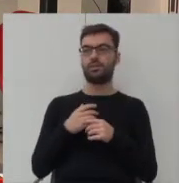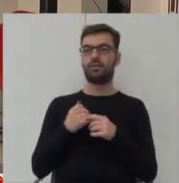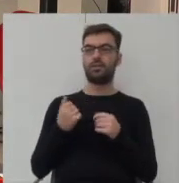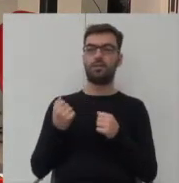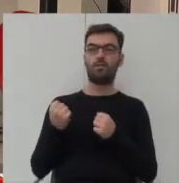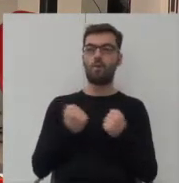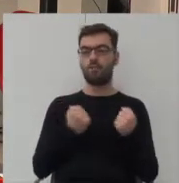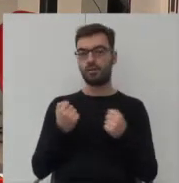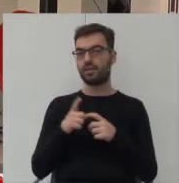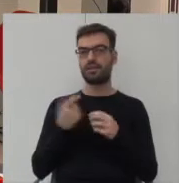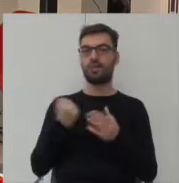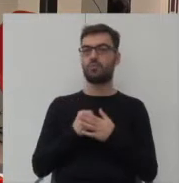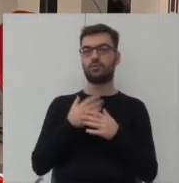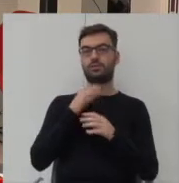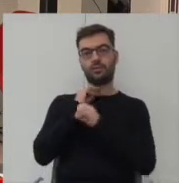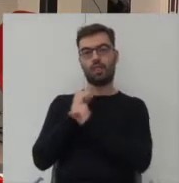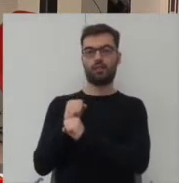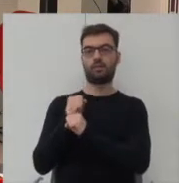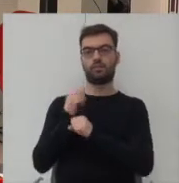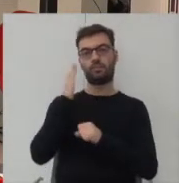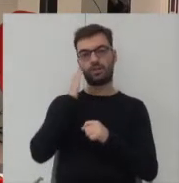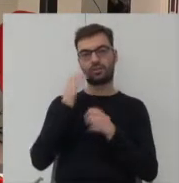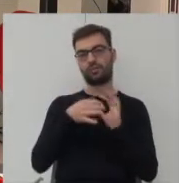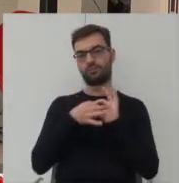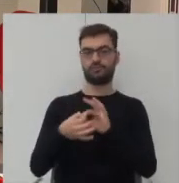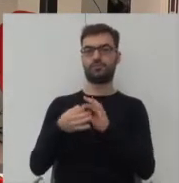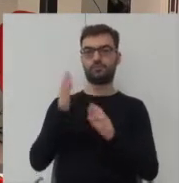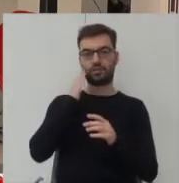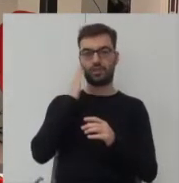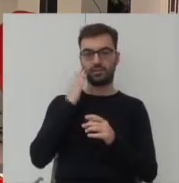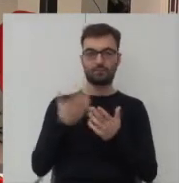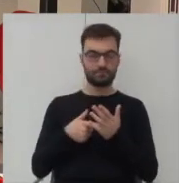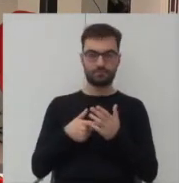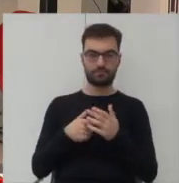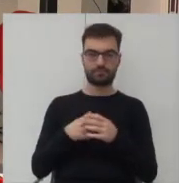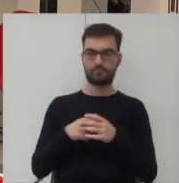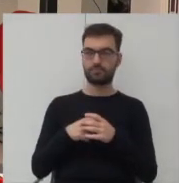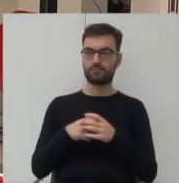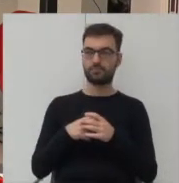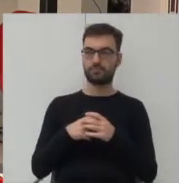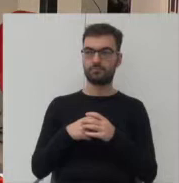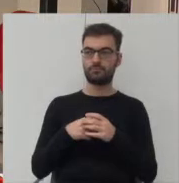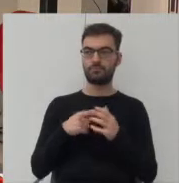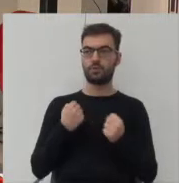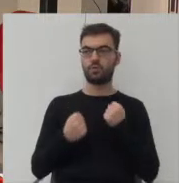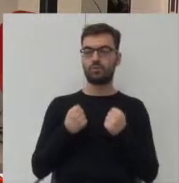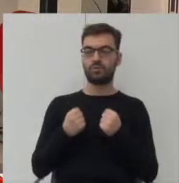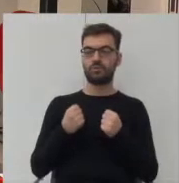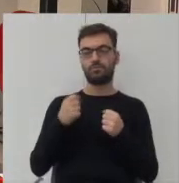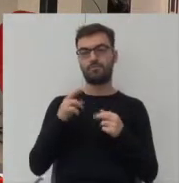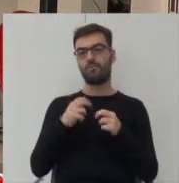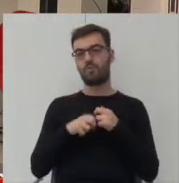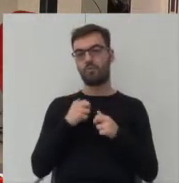niekonieczność związania mieszkańca z mieszkaniem i tutaj ten niesłychanie trudny do rozwiązania problem